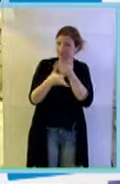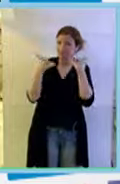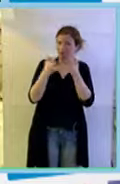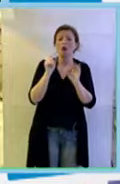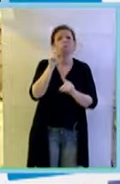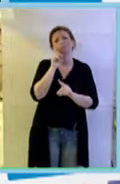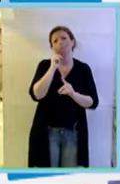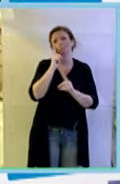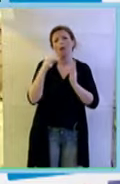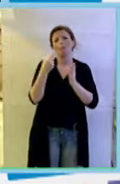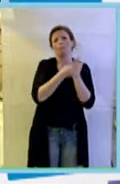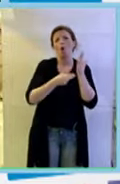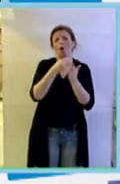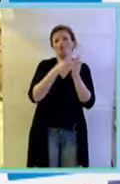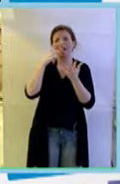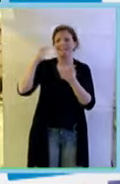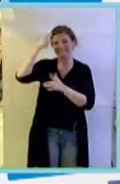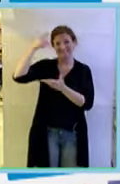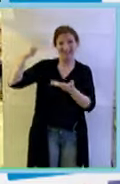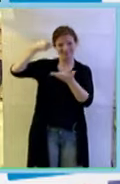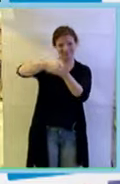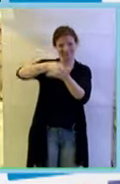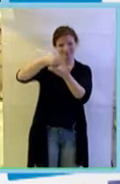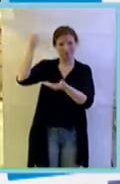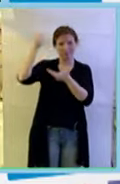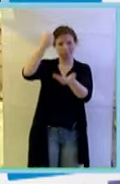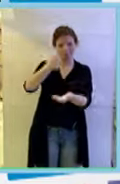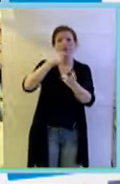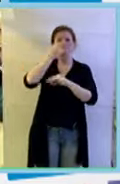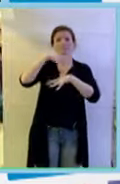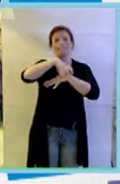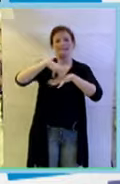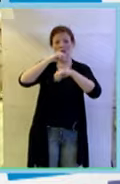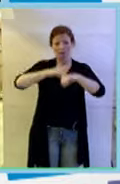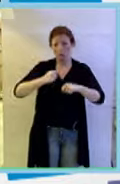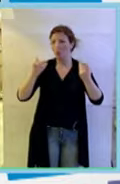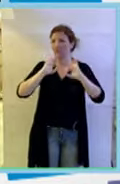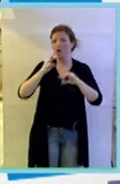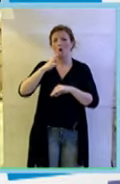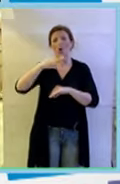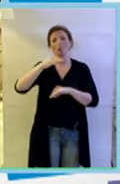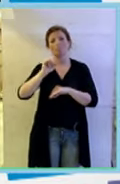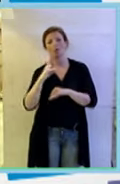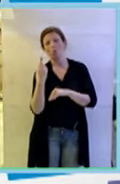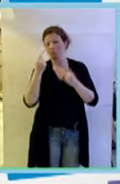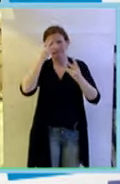sempre i progetti finanziati dallo Stato quindi il Ministero della Salute piuttosto che il MIUR di